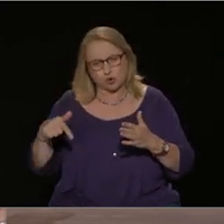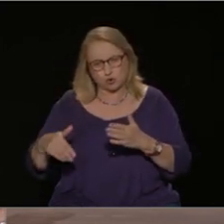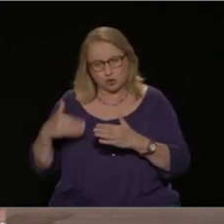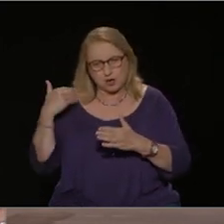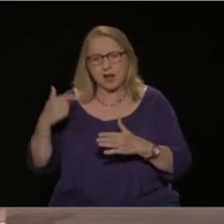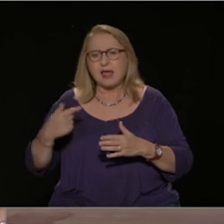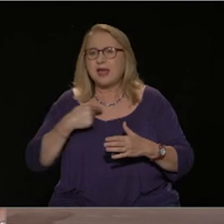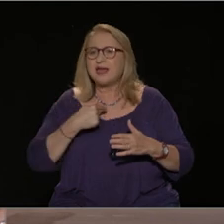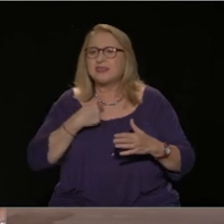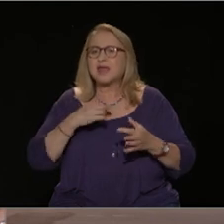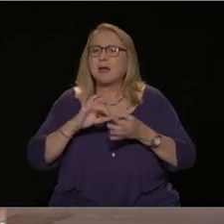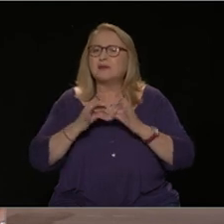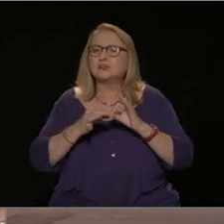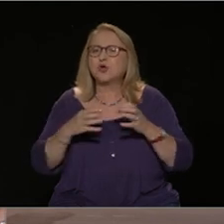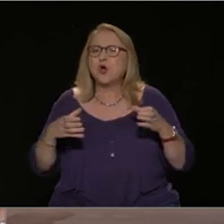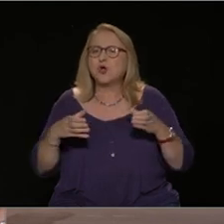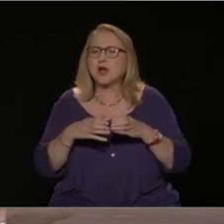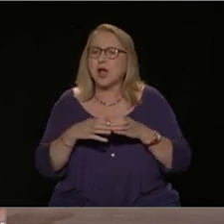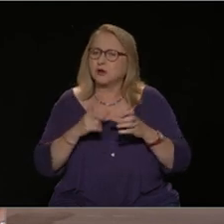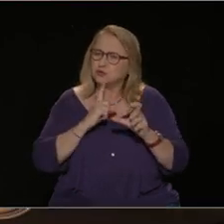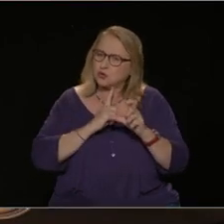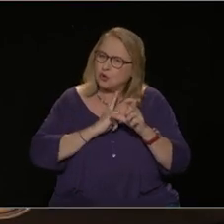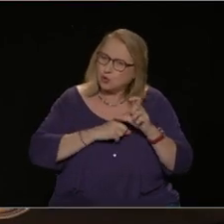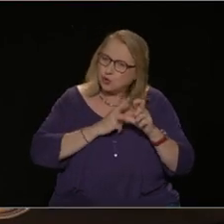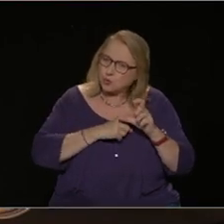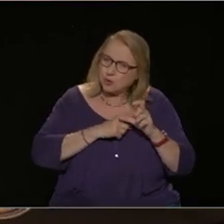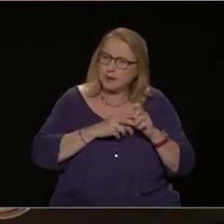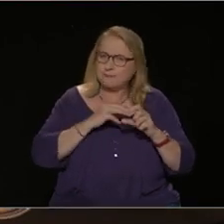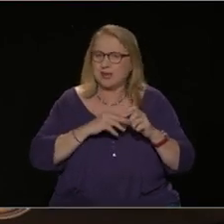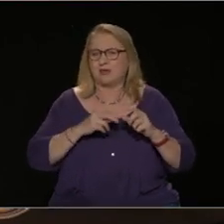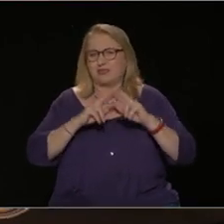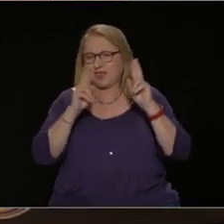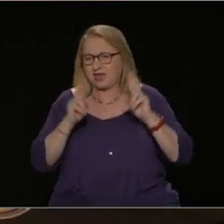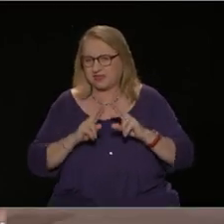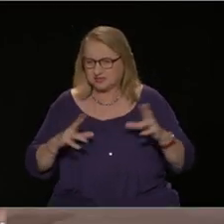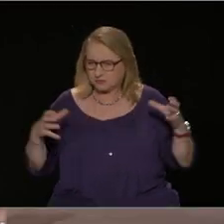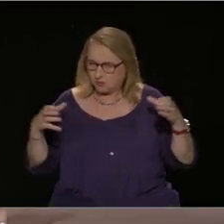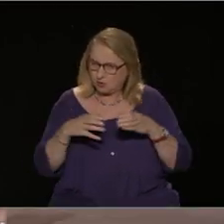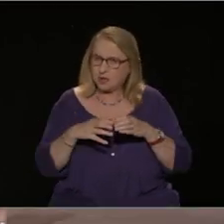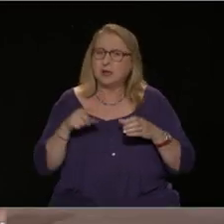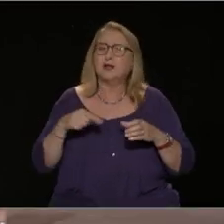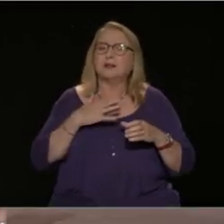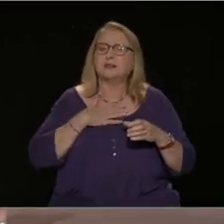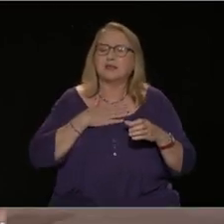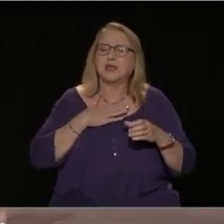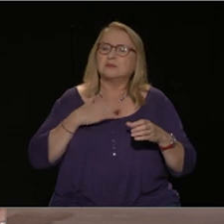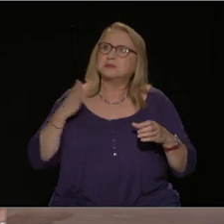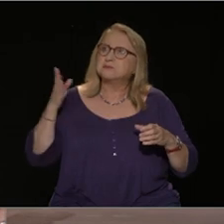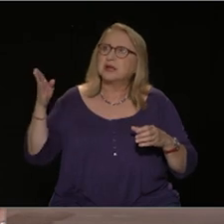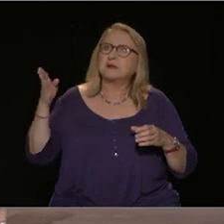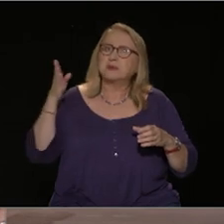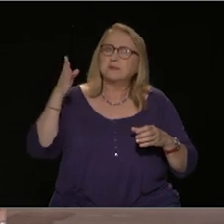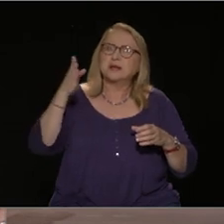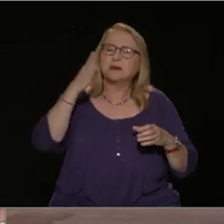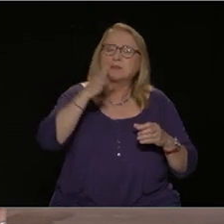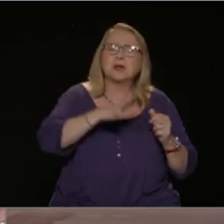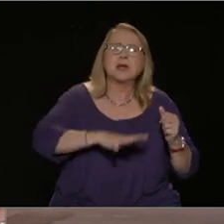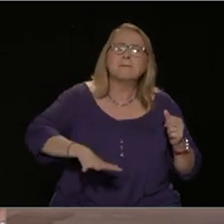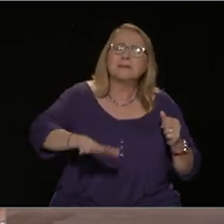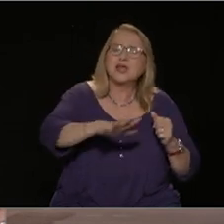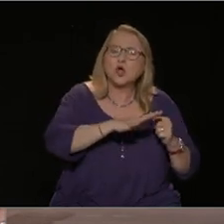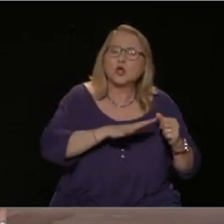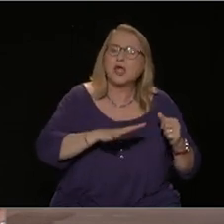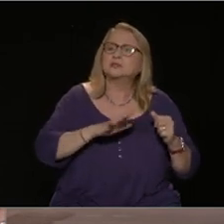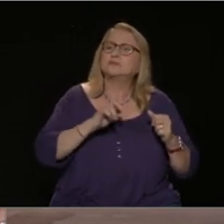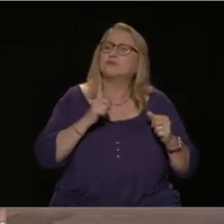μας οργάνωση κάνοντας έτσι περιοδίες, σε εξορμήσεις, γειτονιές, σε λαϊκές περιοχές, σε εργοστάσια,